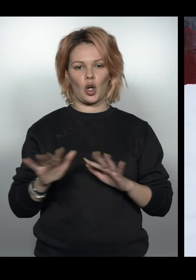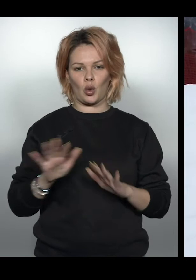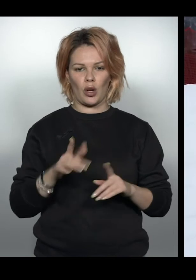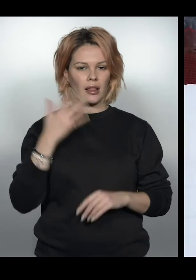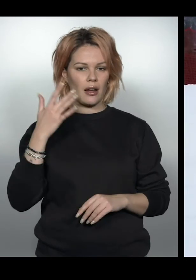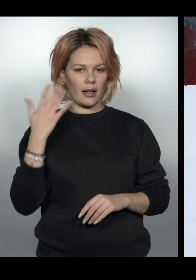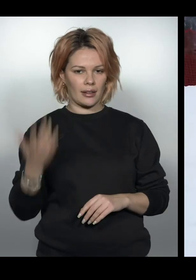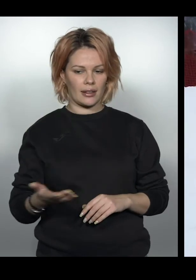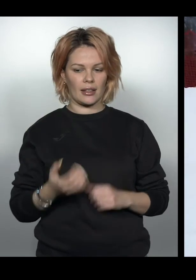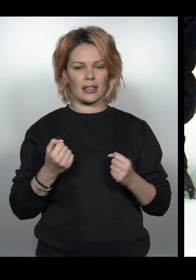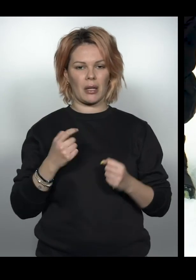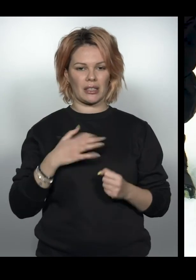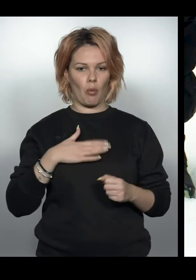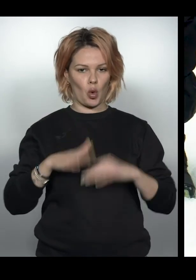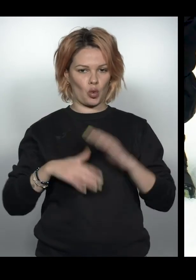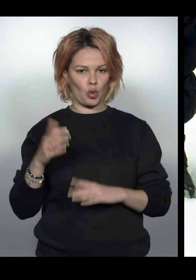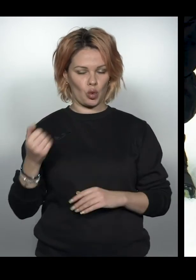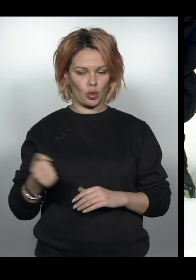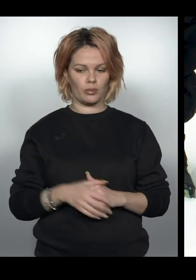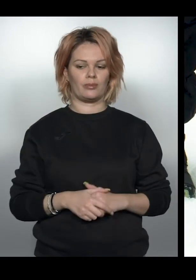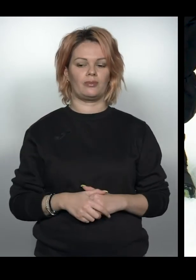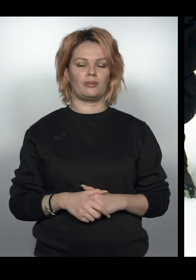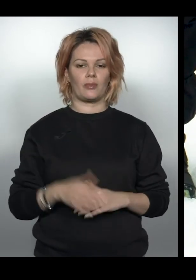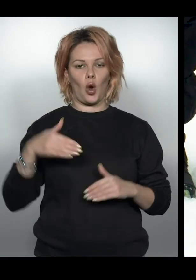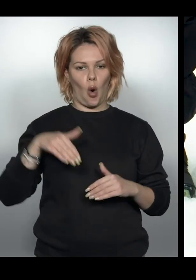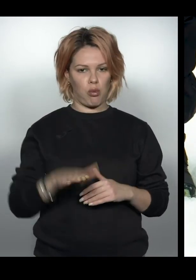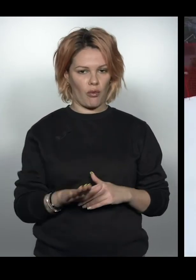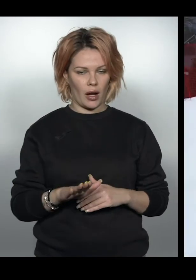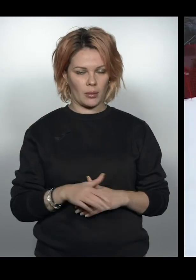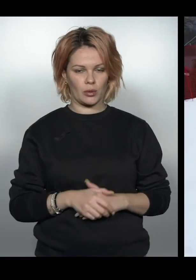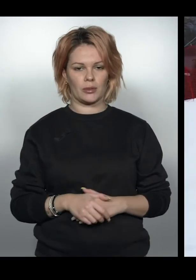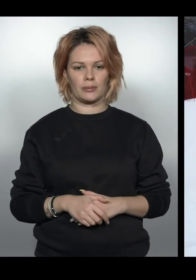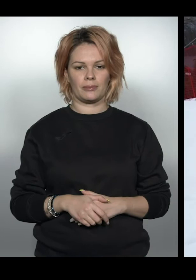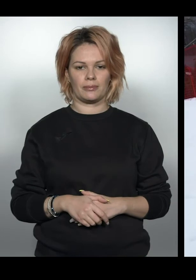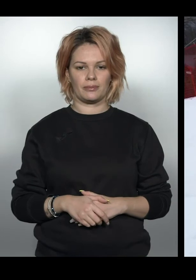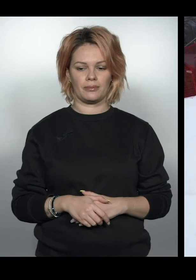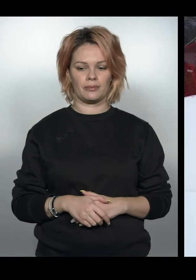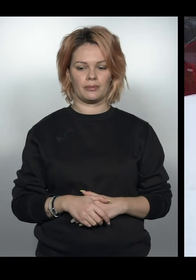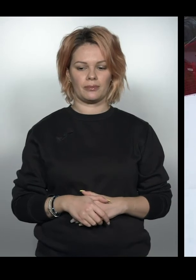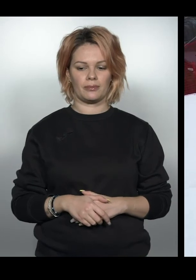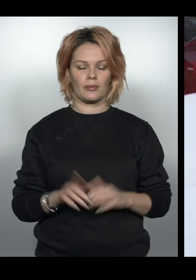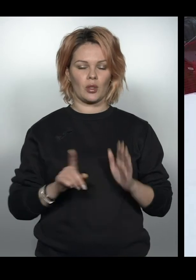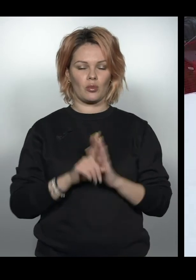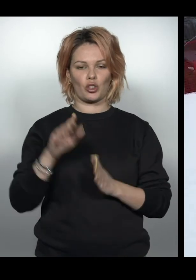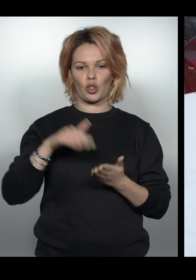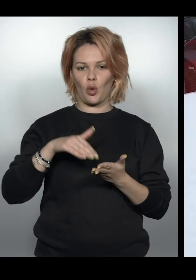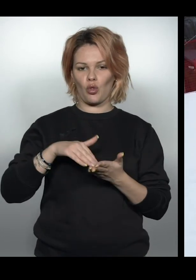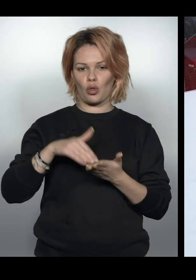такий, тримаючись за мою руку. Так, почистили і обуваємось. Нє, носочок. Спочатку